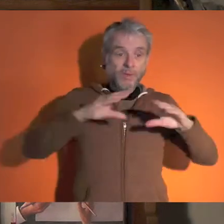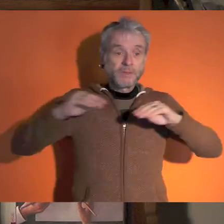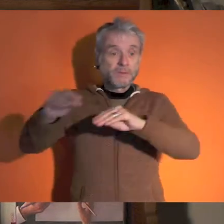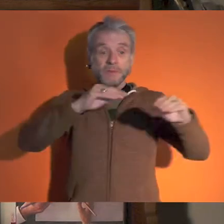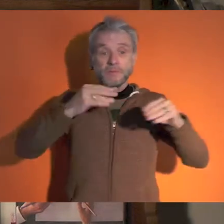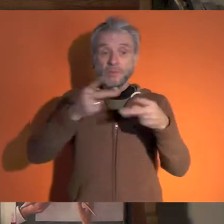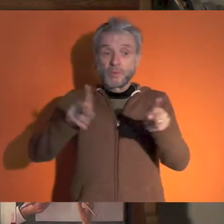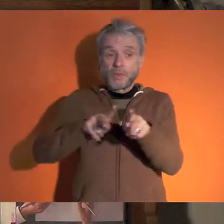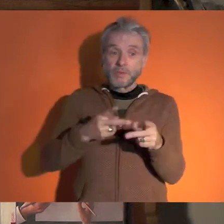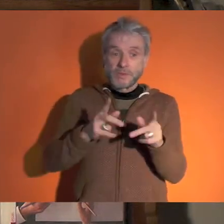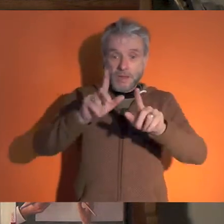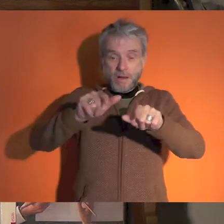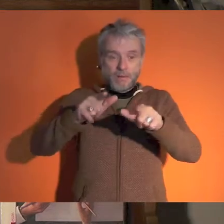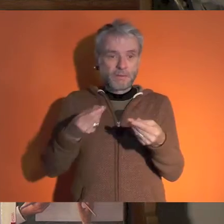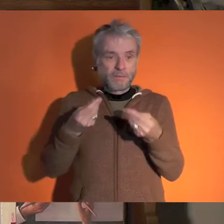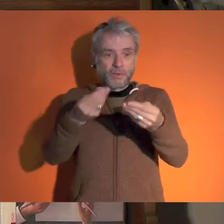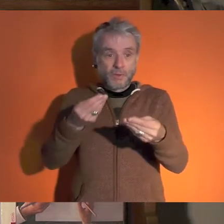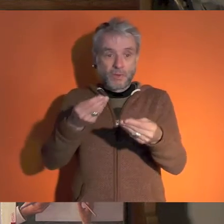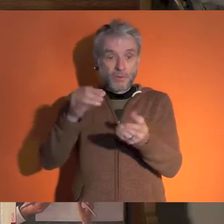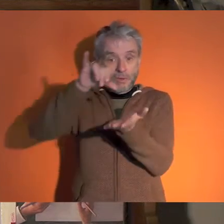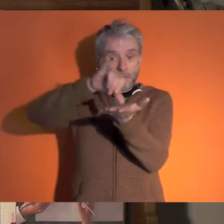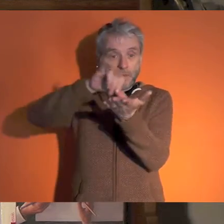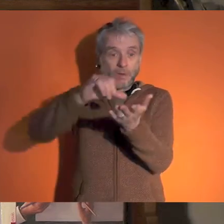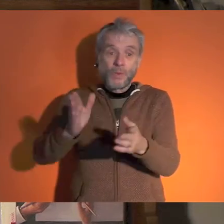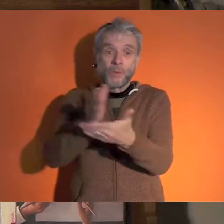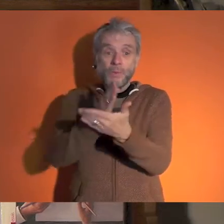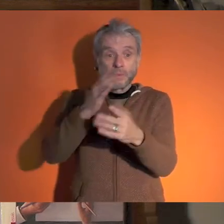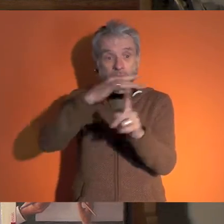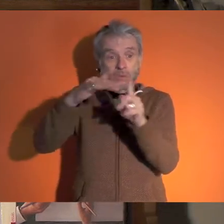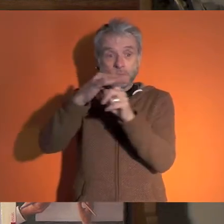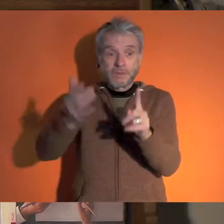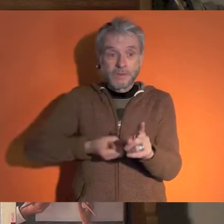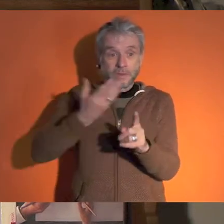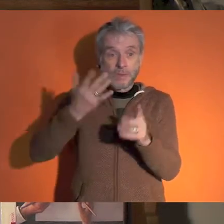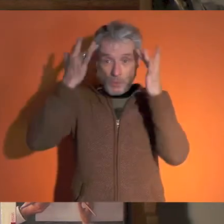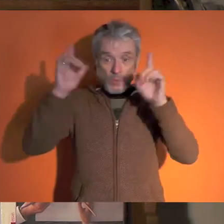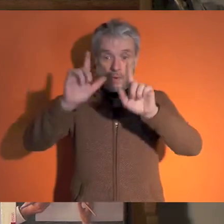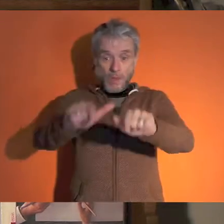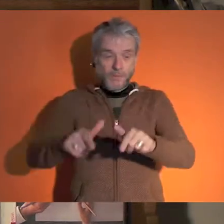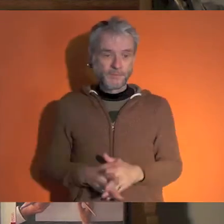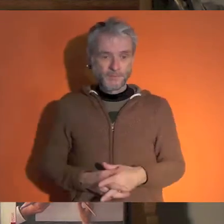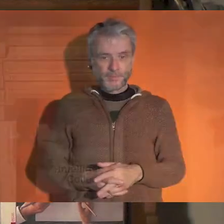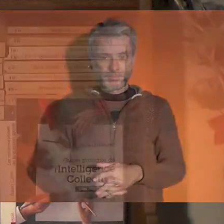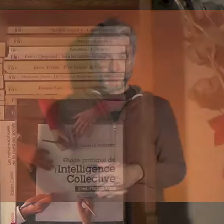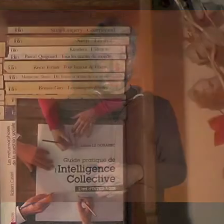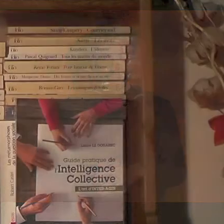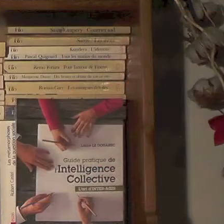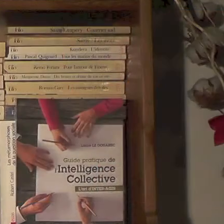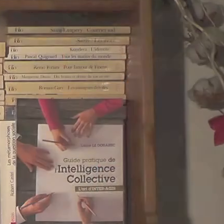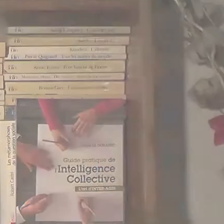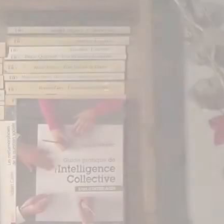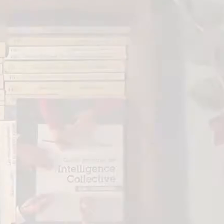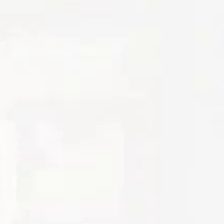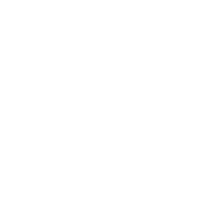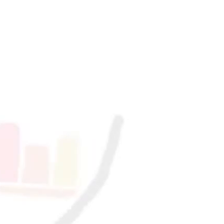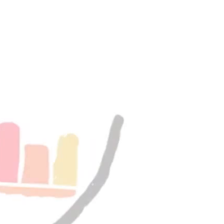dans l'urbanisme, dans l'aménagement de la ville et des espaces publics. Une façon de mettre la culture au centre du projet de